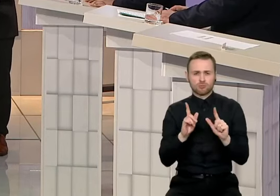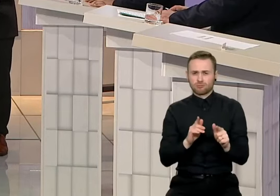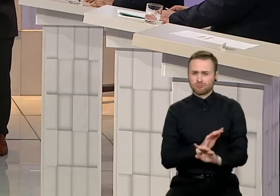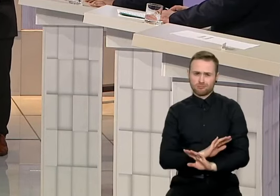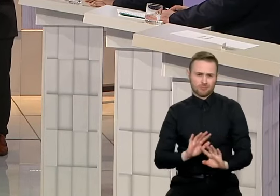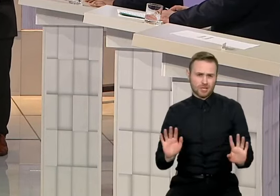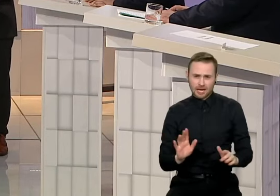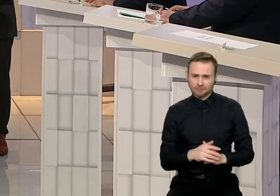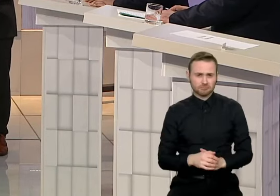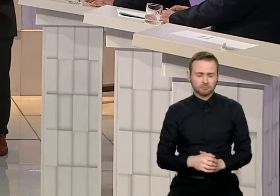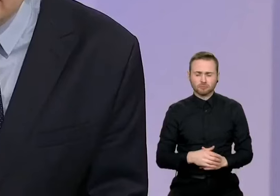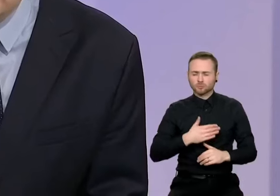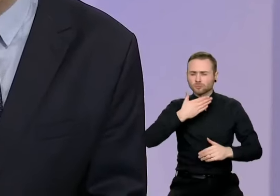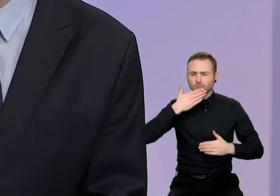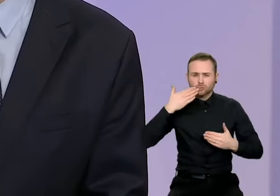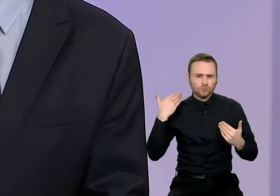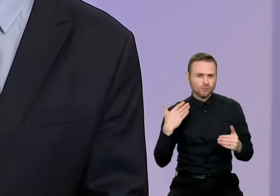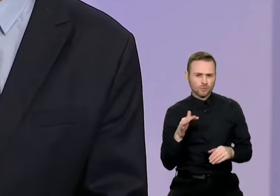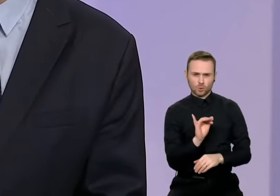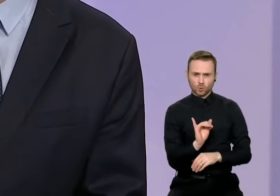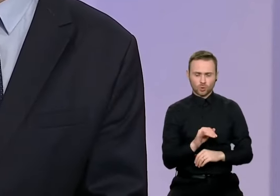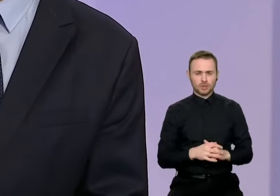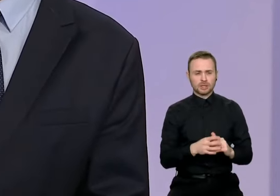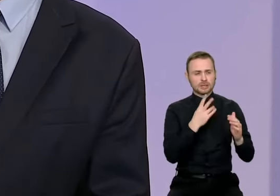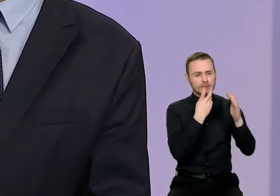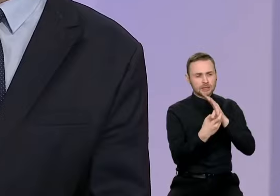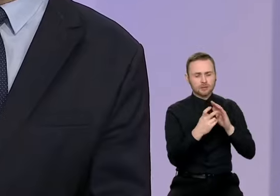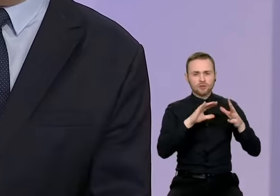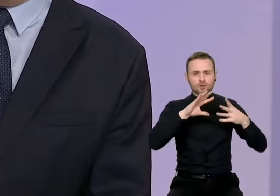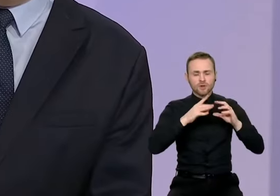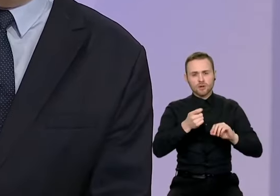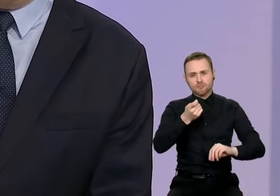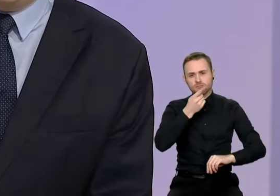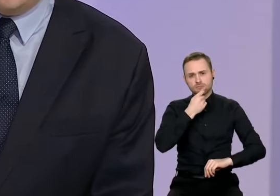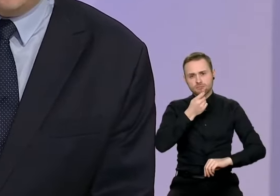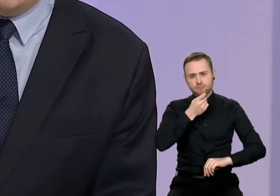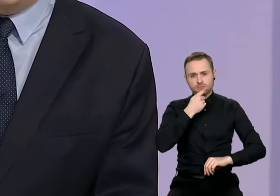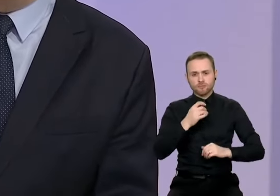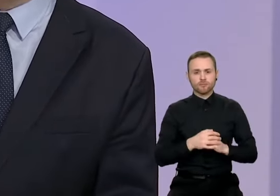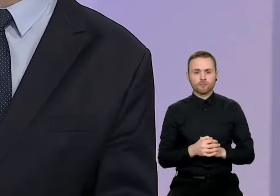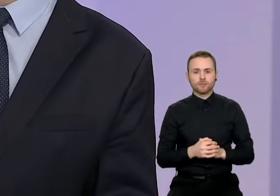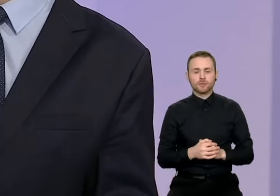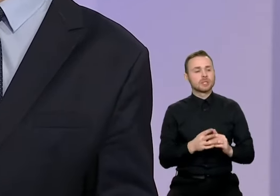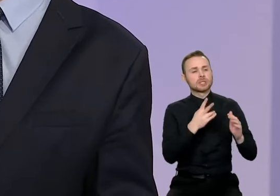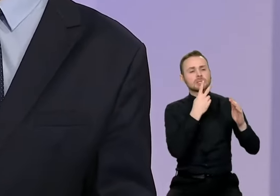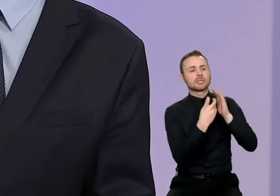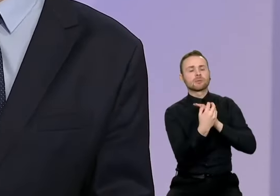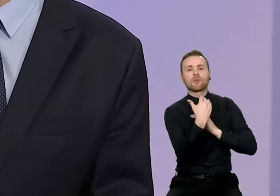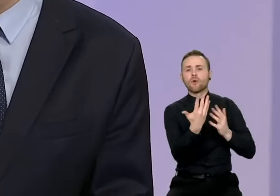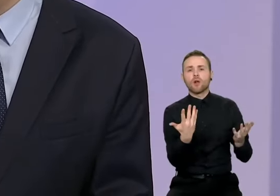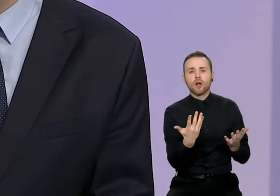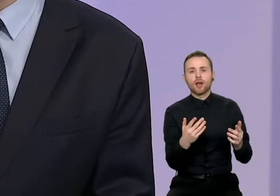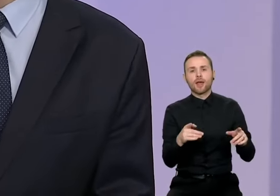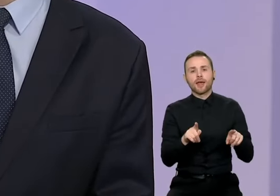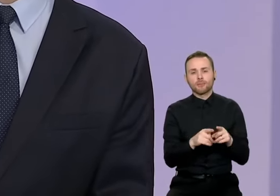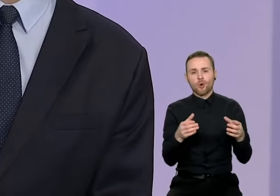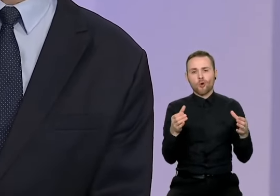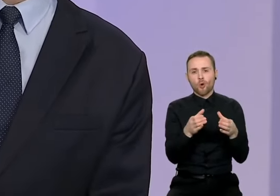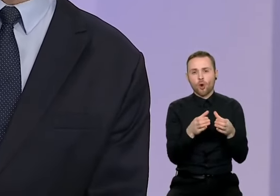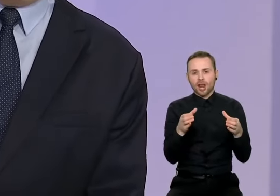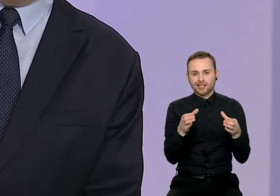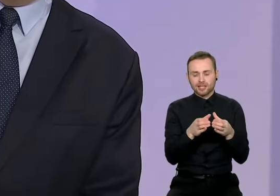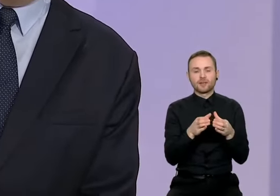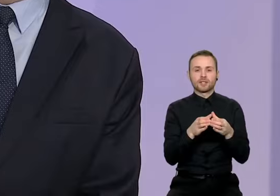galimybę. Totios galimybės nėra faktiškai, slėptuvių yra labai mažai, o kas dažniausiai... Ne išskirius mano rūsys. ...tuvesio kolektivinės apsaugos statiniai.